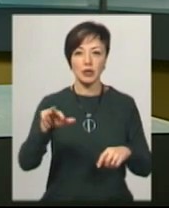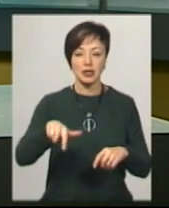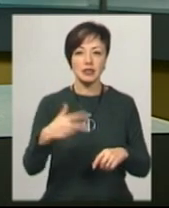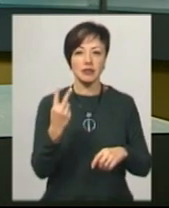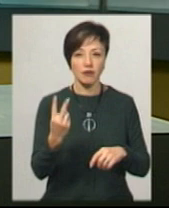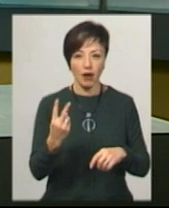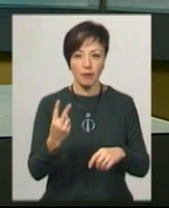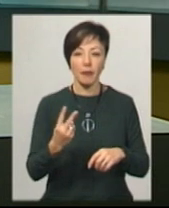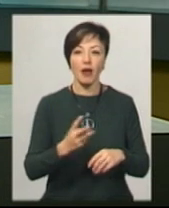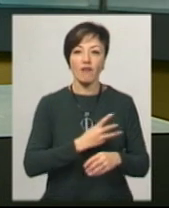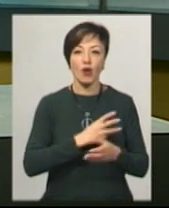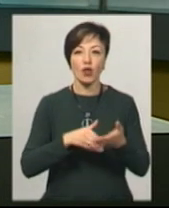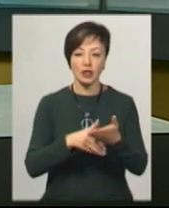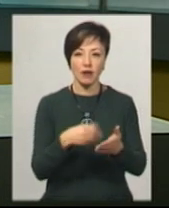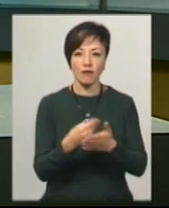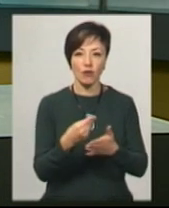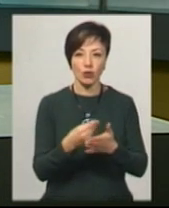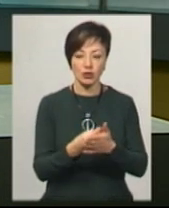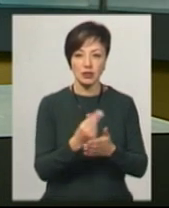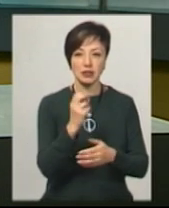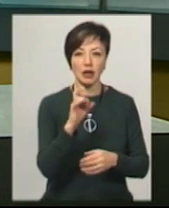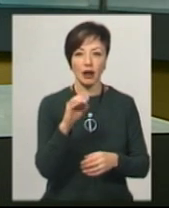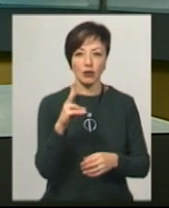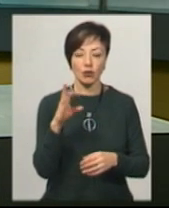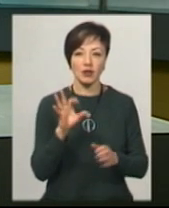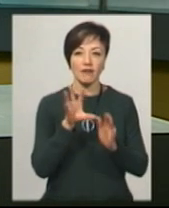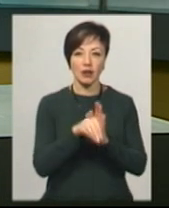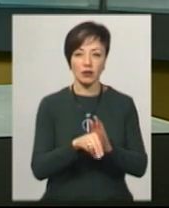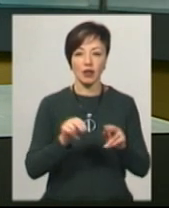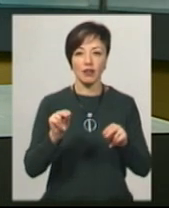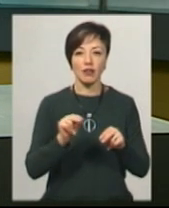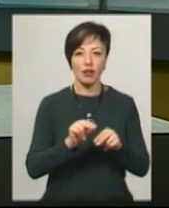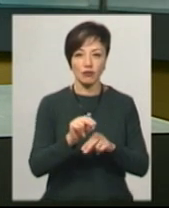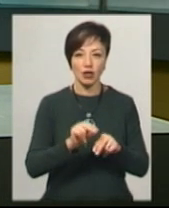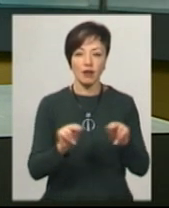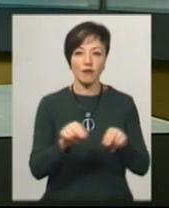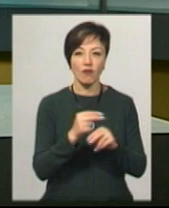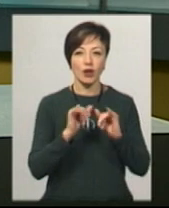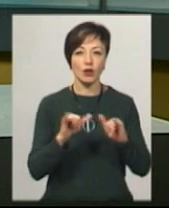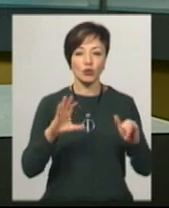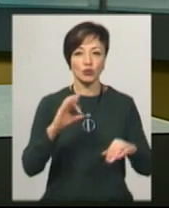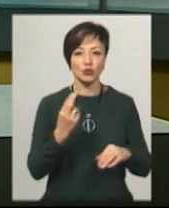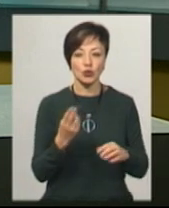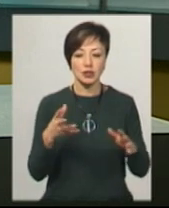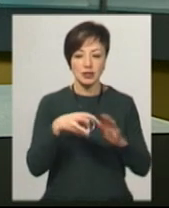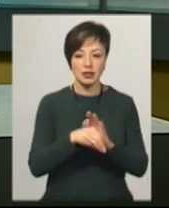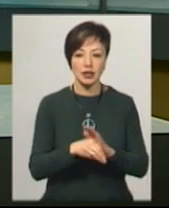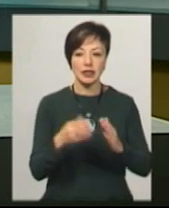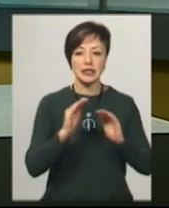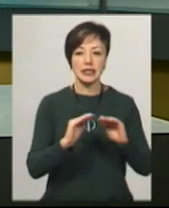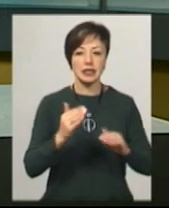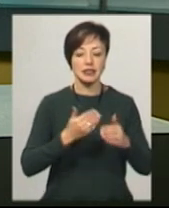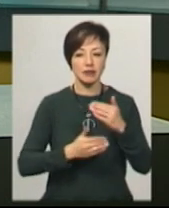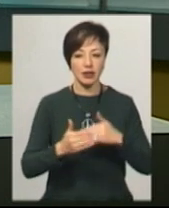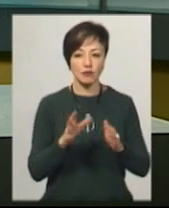32. Волонтерка фонду Олена Царенко каже за внесоку навчання, виховання, розвиток та соціалізацію дітей з інвалідністю